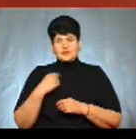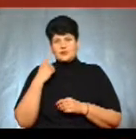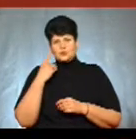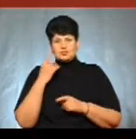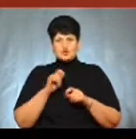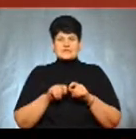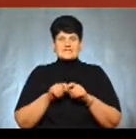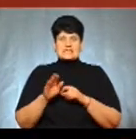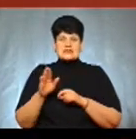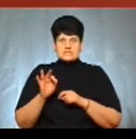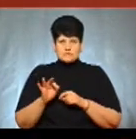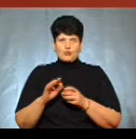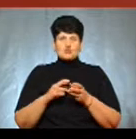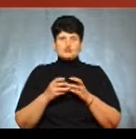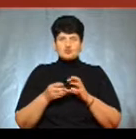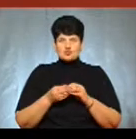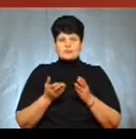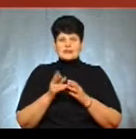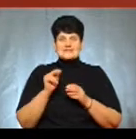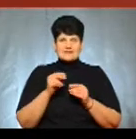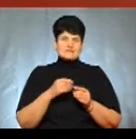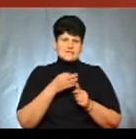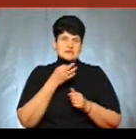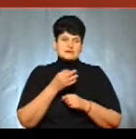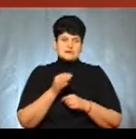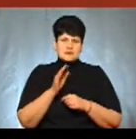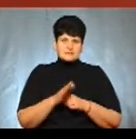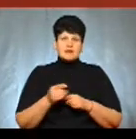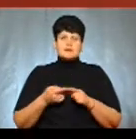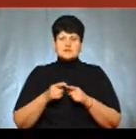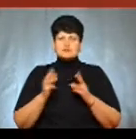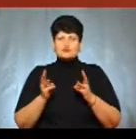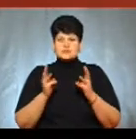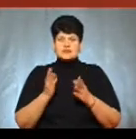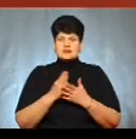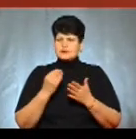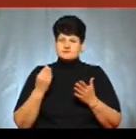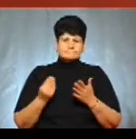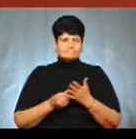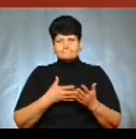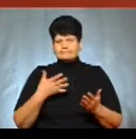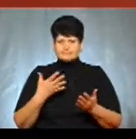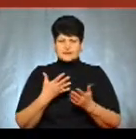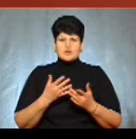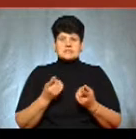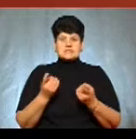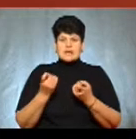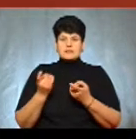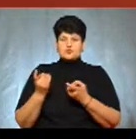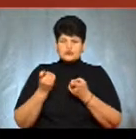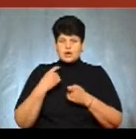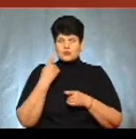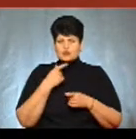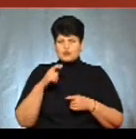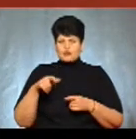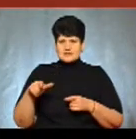слідство все-таки якісь там суми, якісь там цифри назве, але такі пожежі досить дороговартісні, так як залучається і